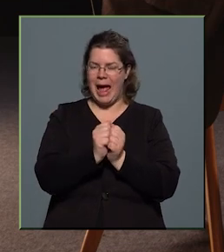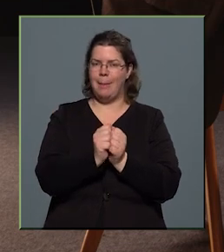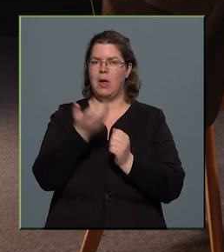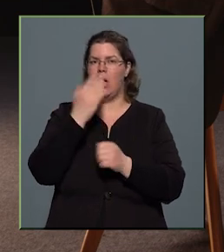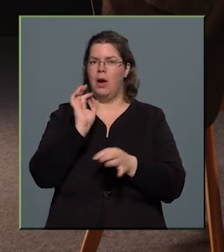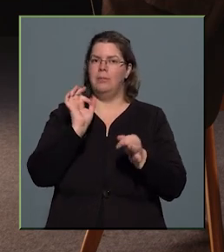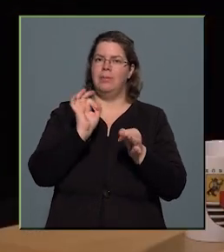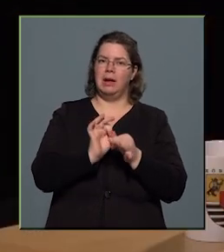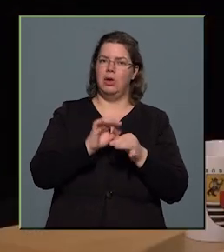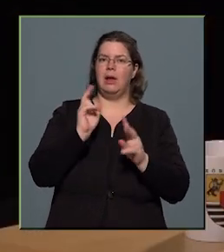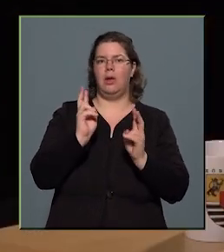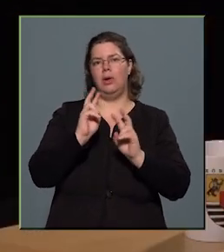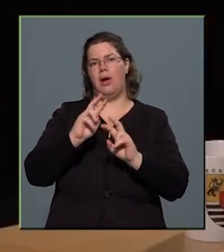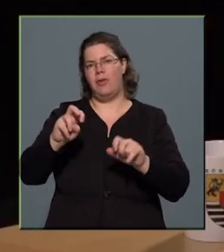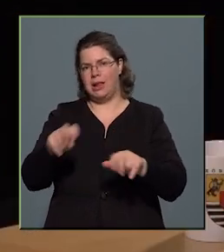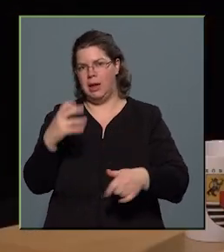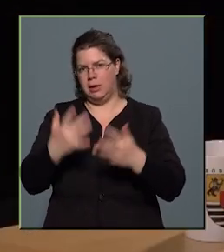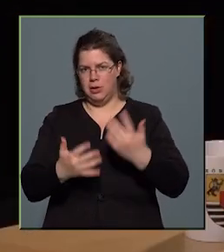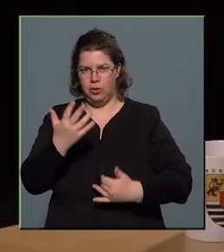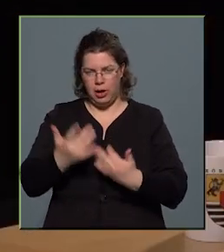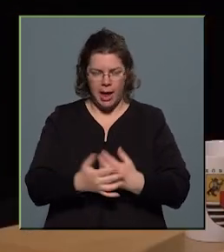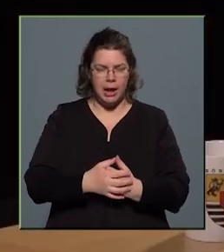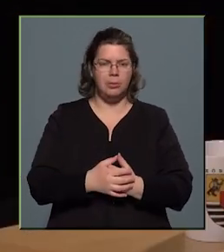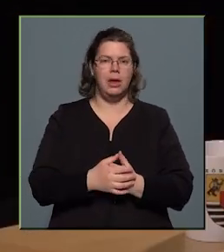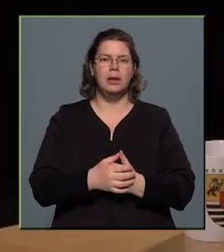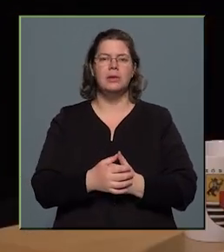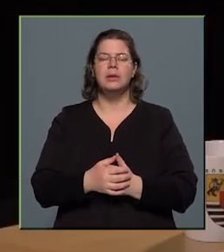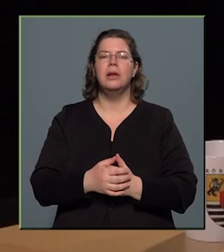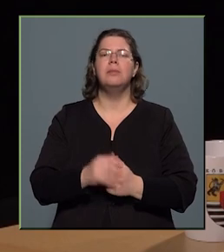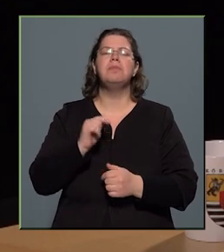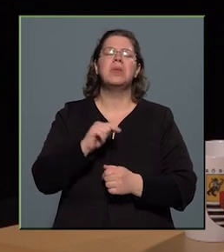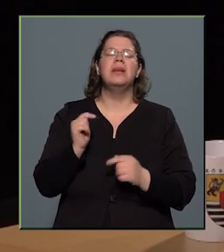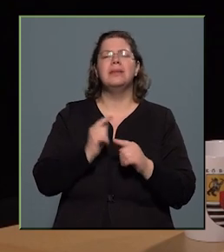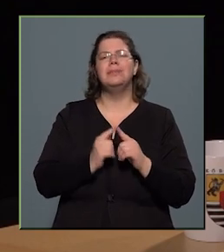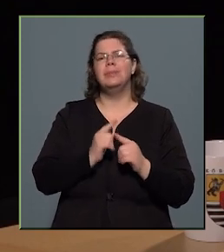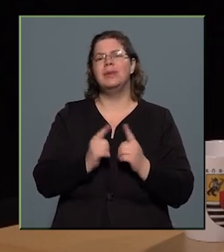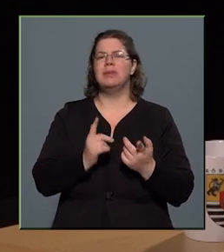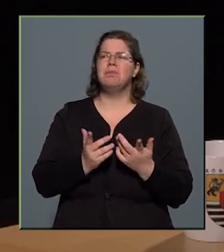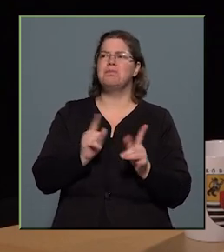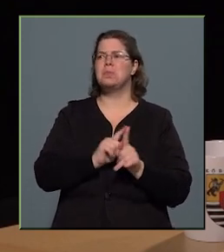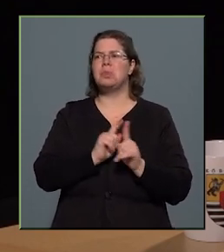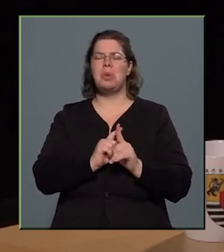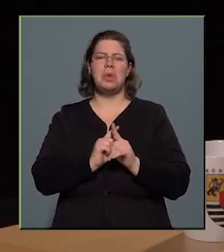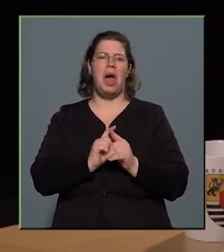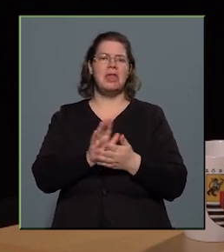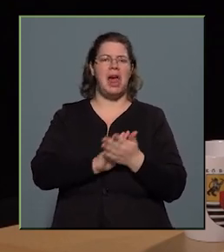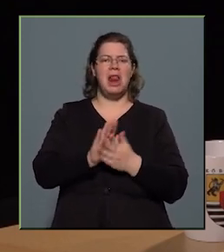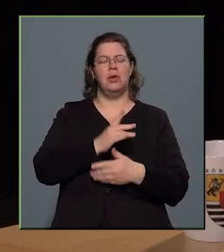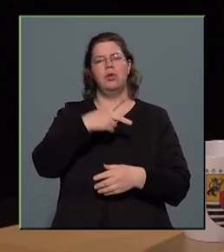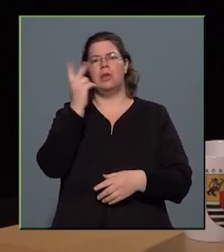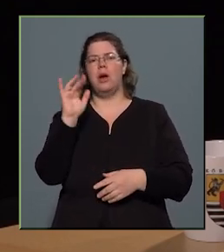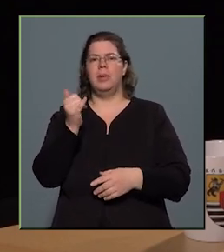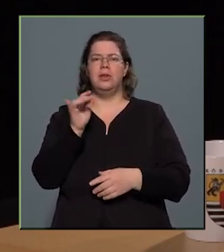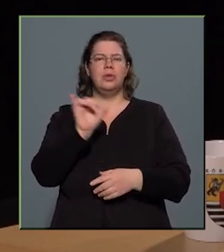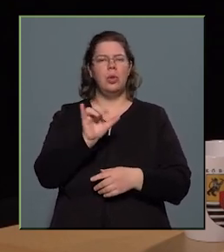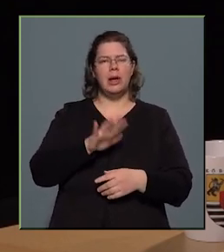megtörténtek, akkor a felderítési eredményessége. Ez egy kicsit olyan jellegű szakmai és szürke